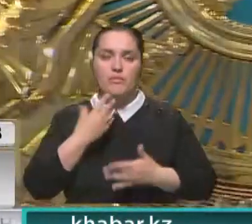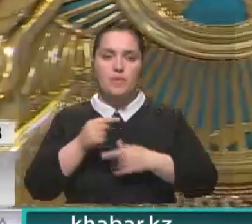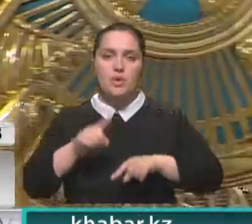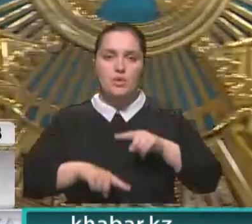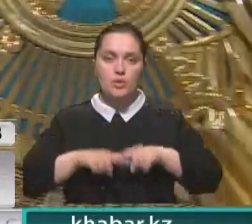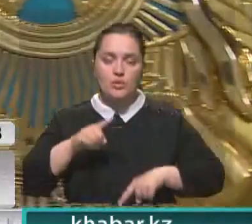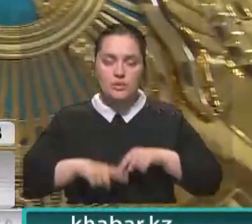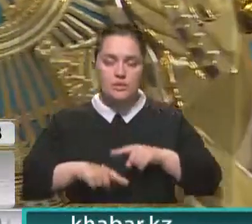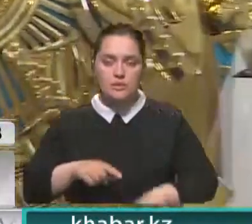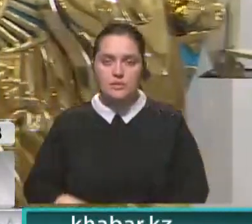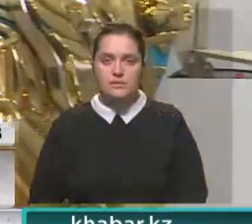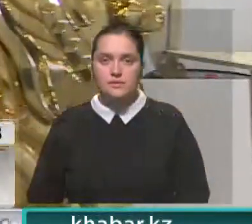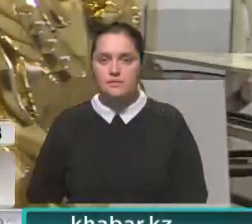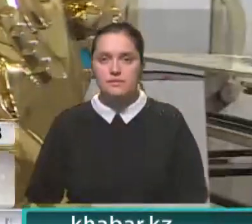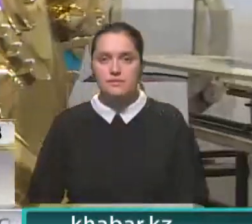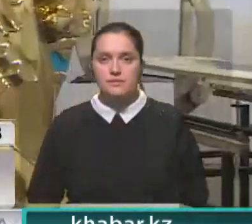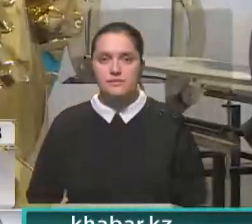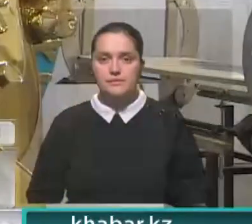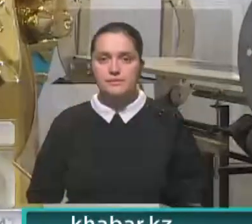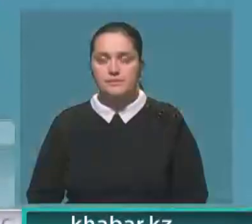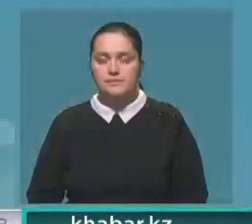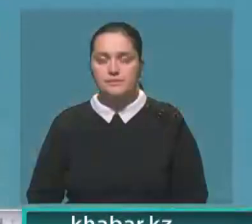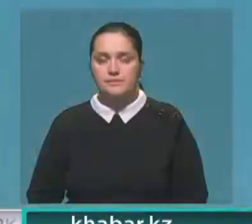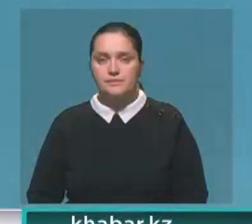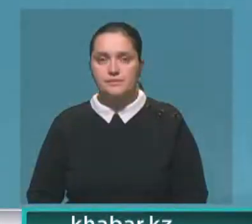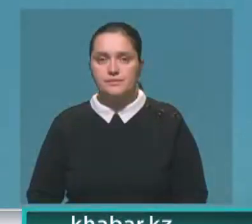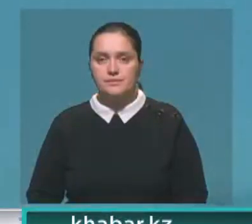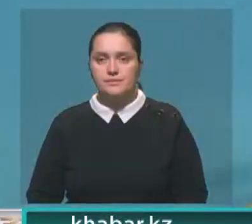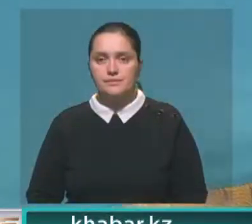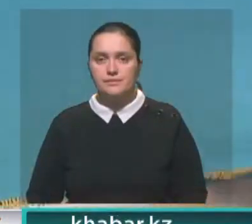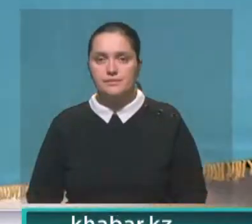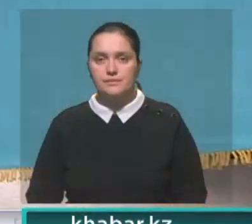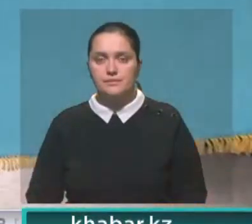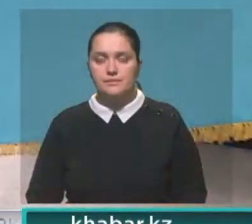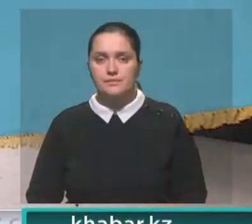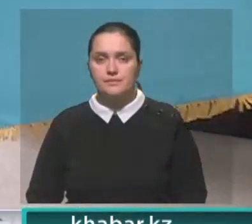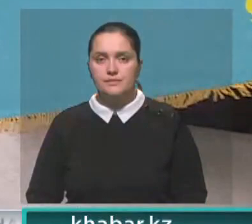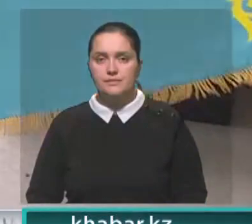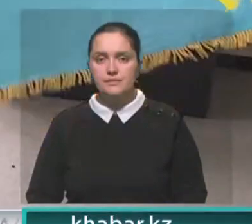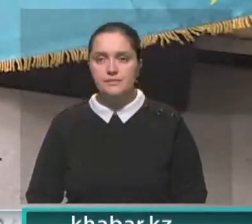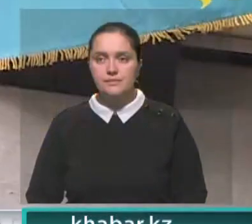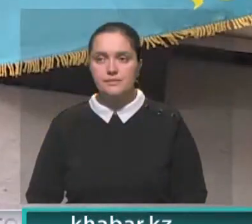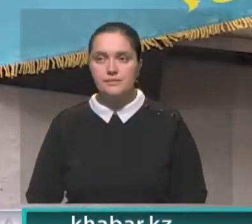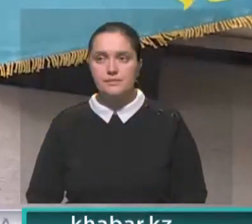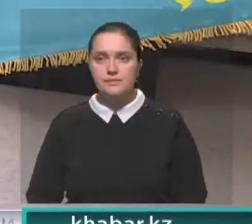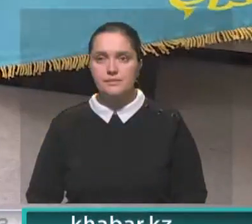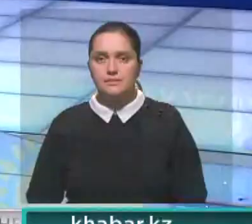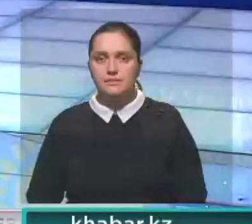бы пафосно это ни звучало. Олег Ужигалиева, Сабина Рахимбай, Нурсултан Мохамеджан, Самат Нагашпекула. Итоги дня.